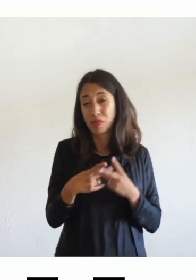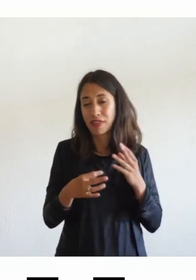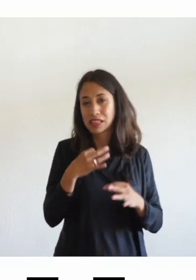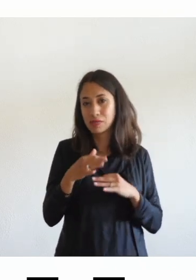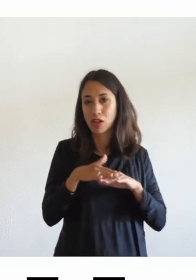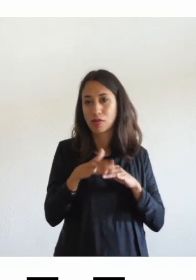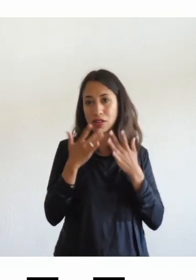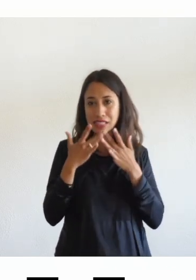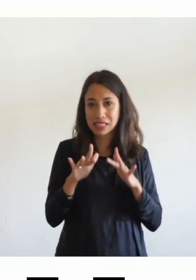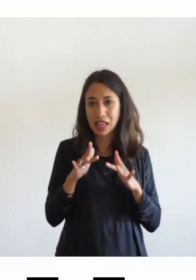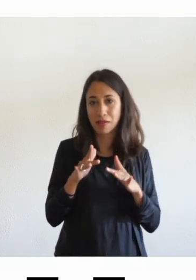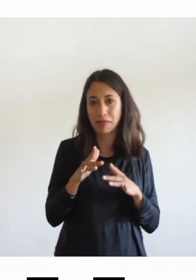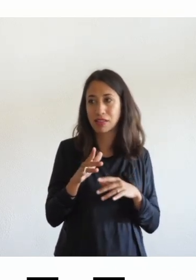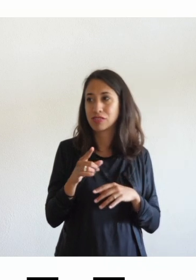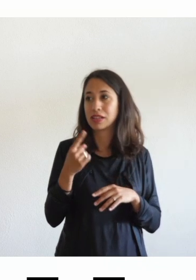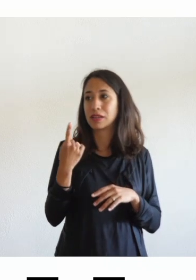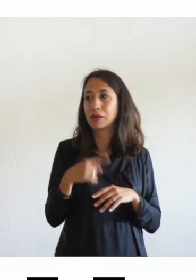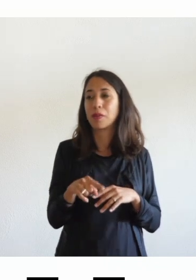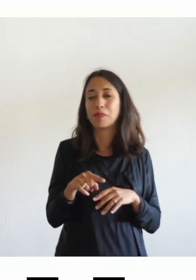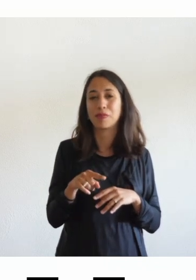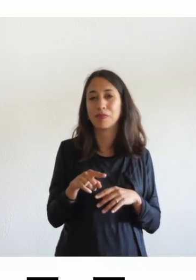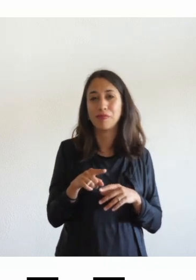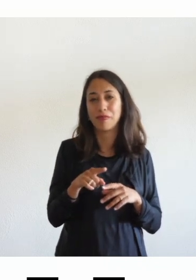modo semplice che non è proprio la stessa cosa